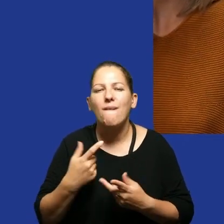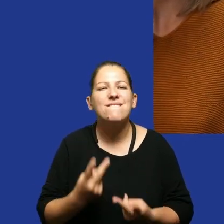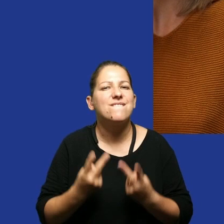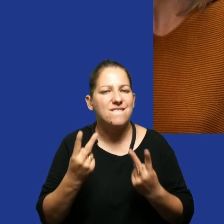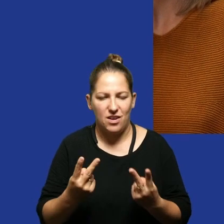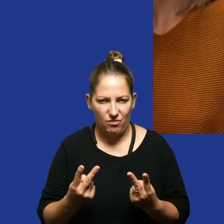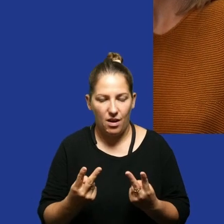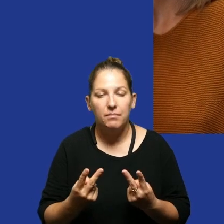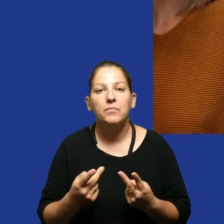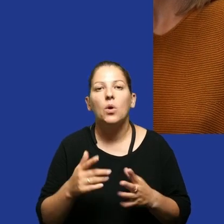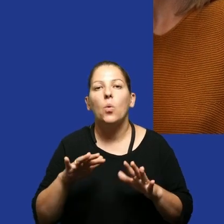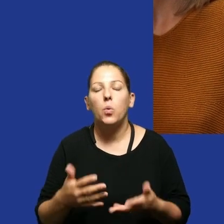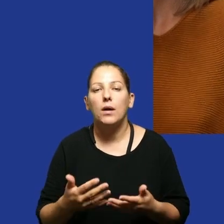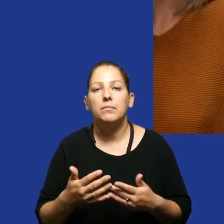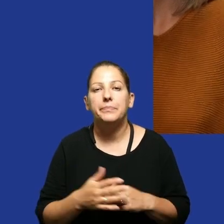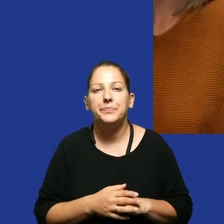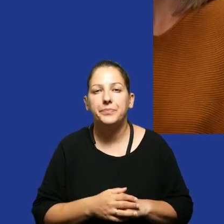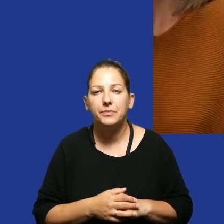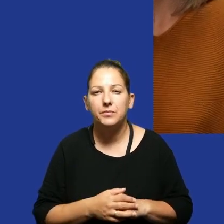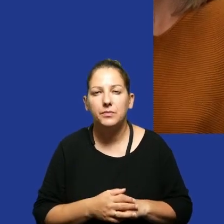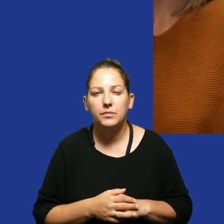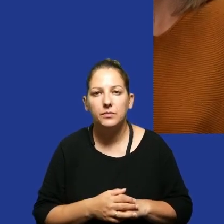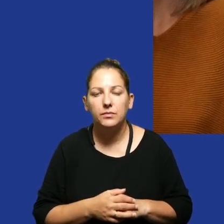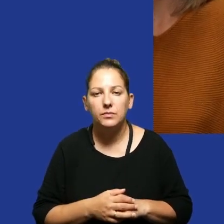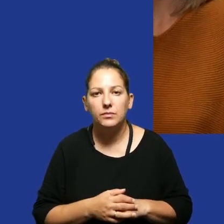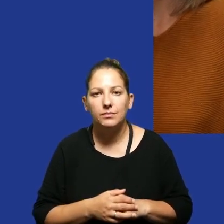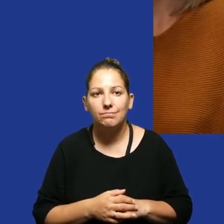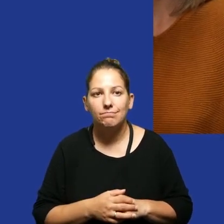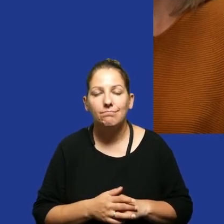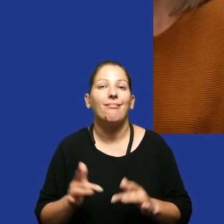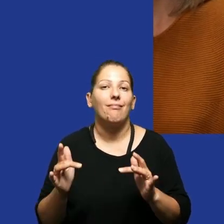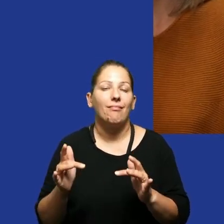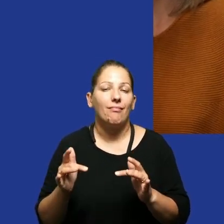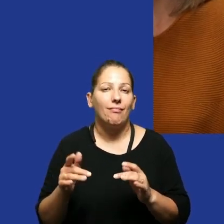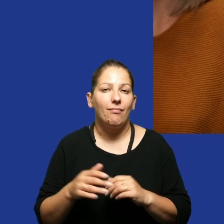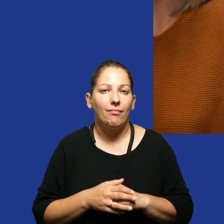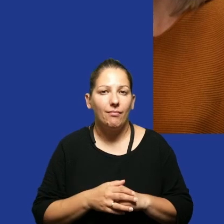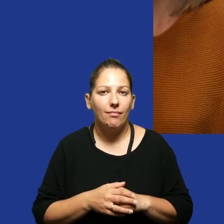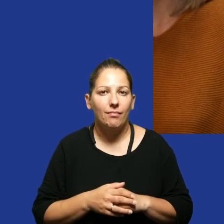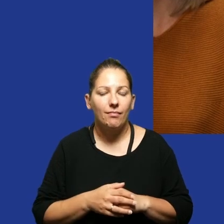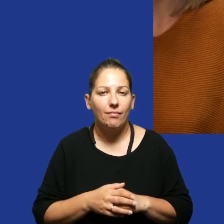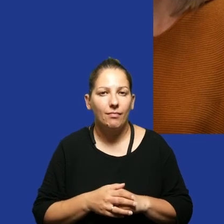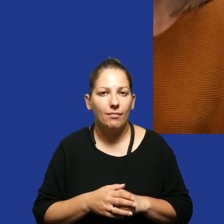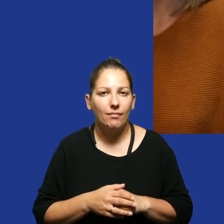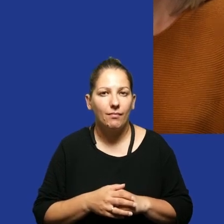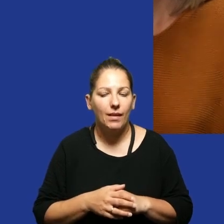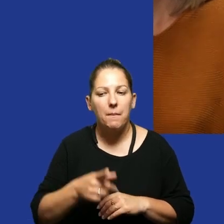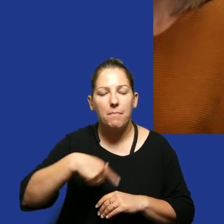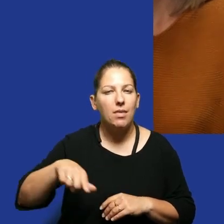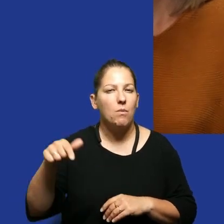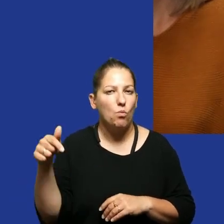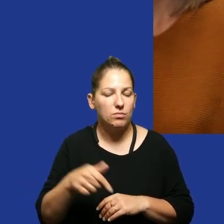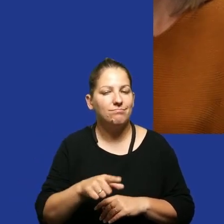krótowe to znaczy to że w relacjach z wszelkimi instytucjami musimy być